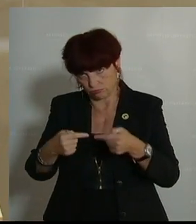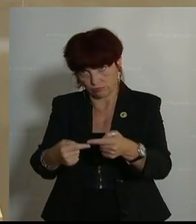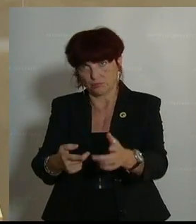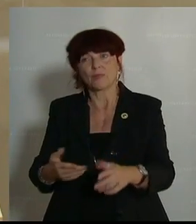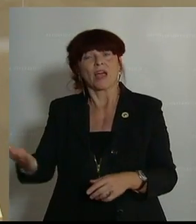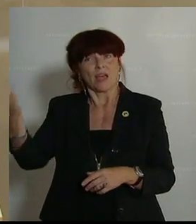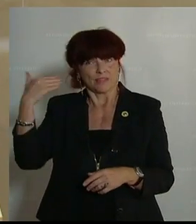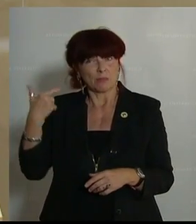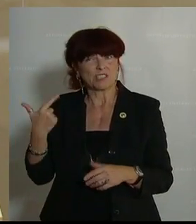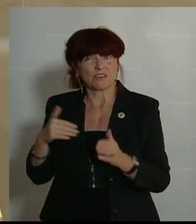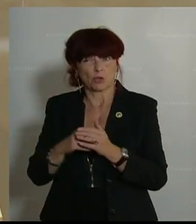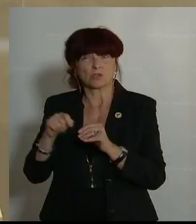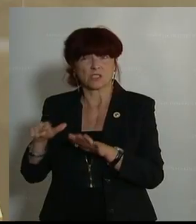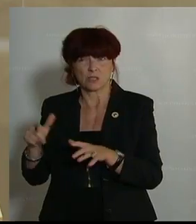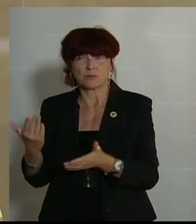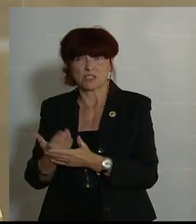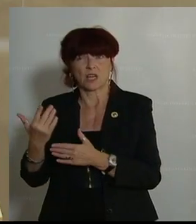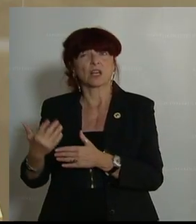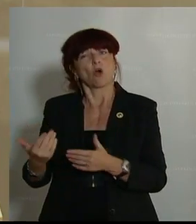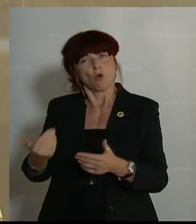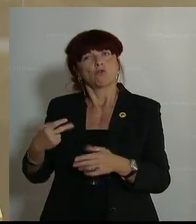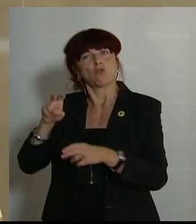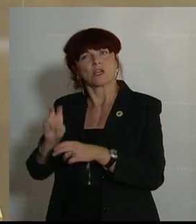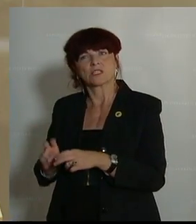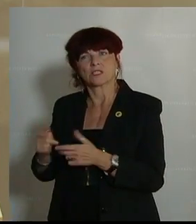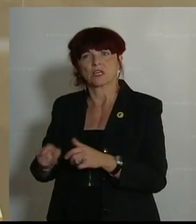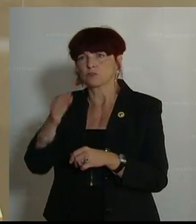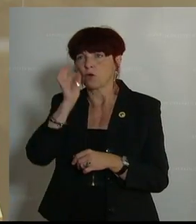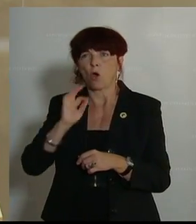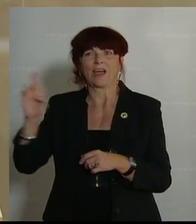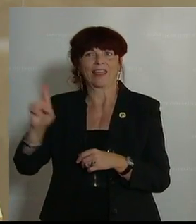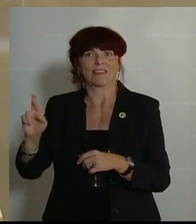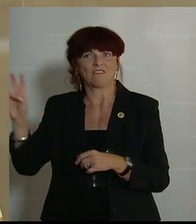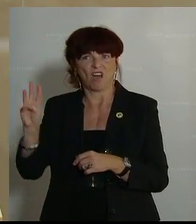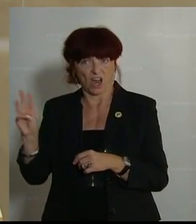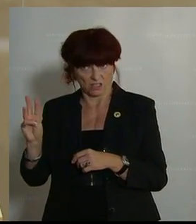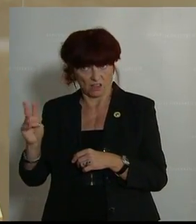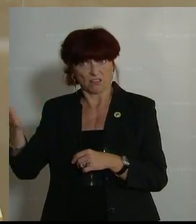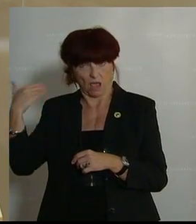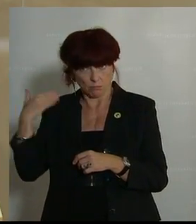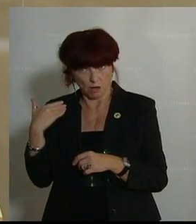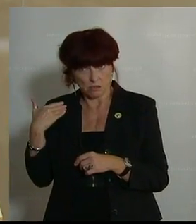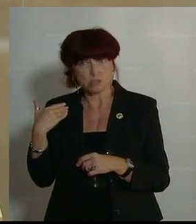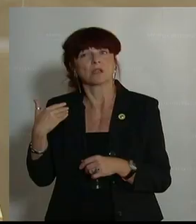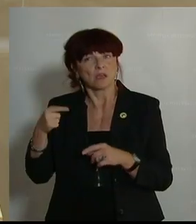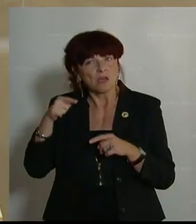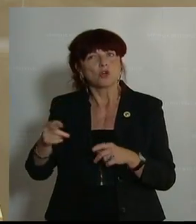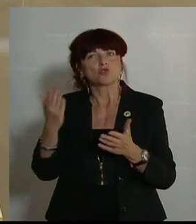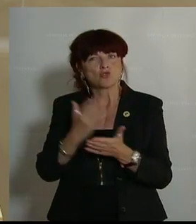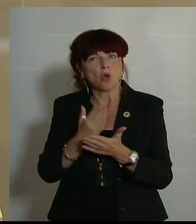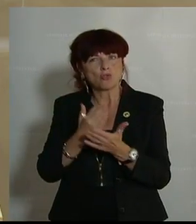Pemela Rendi-Wagner in der Bundeszielsteuerungskommission mit Sozialversicherungen und Ländern eigentlich die Weiche für diese heutige